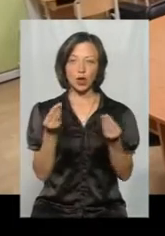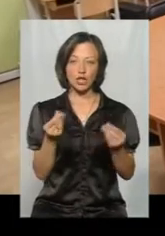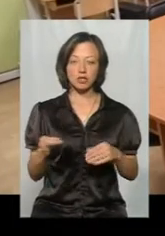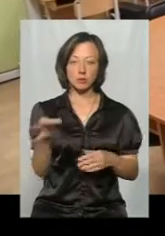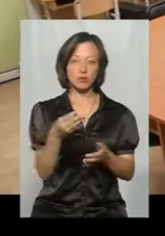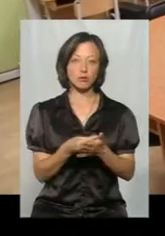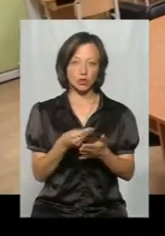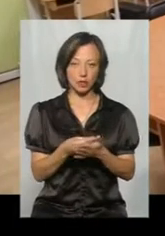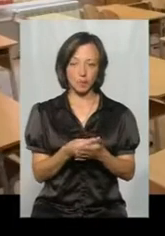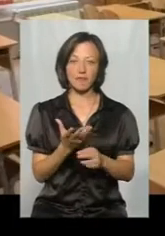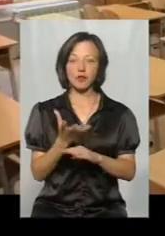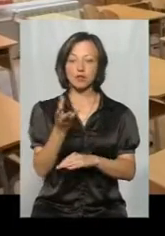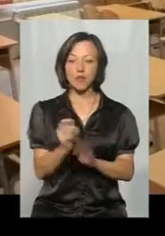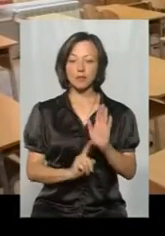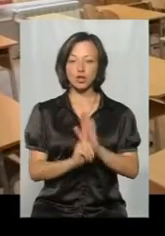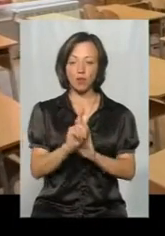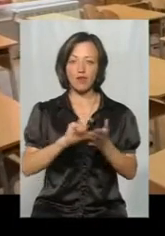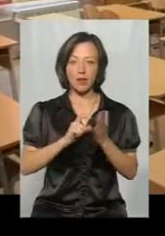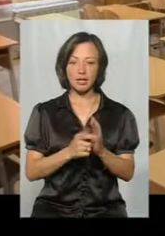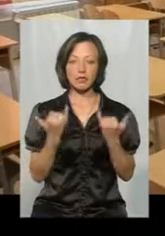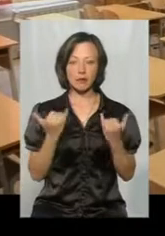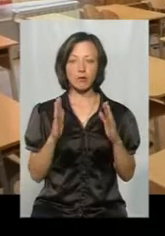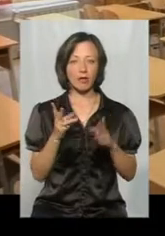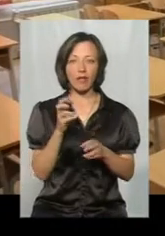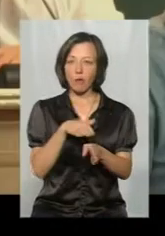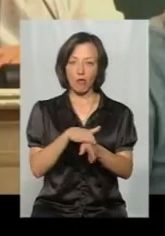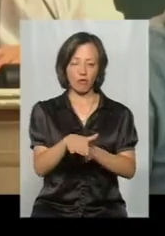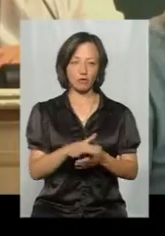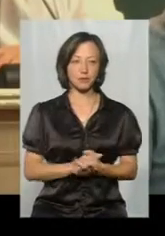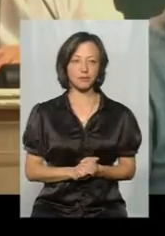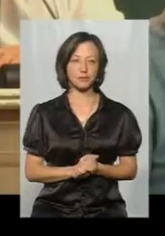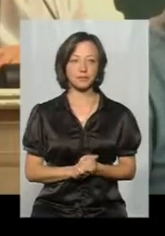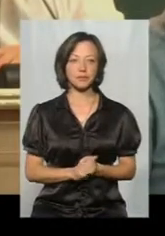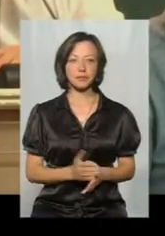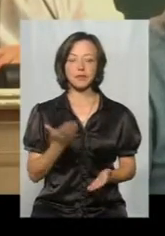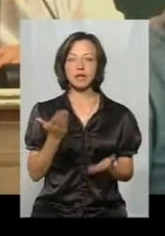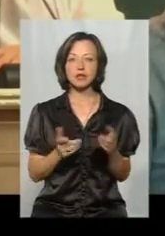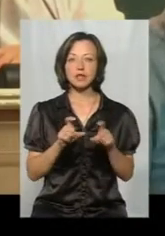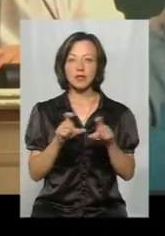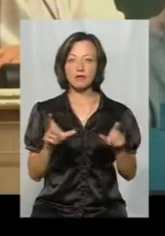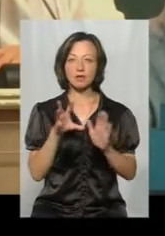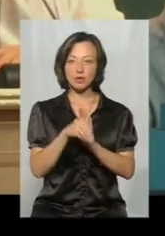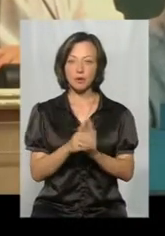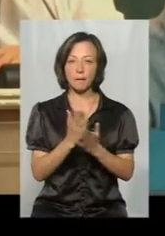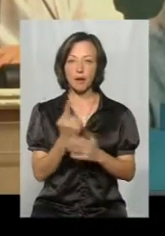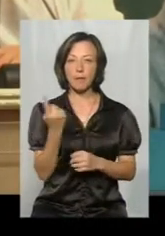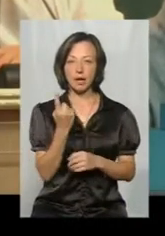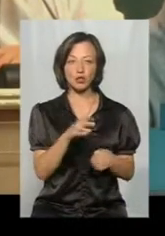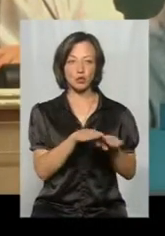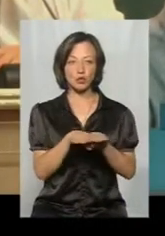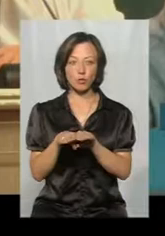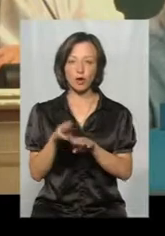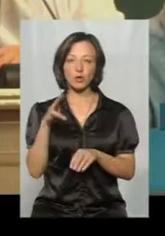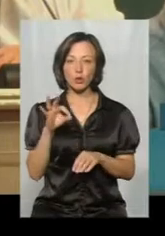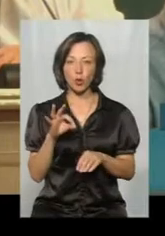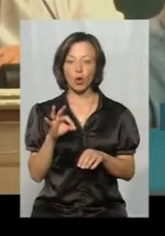обласного бюджету. Фінансування ж початкових класів відтепер буде неповним. Якщо заклад у своєї структурі має перший ступінь, то